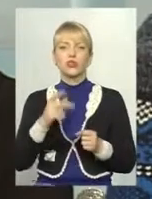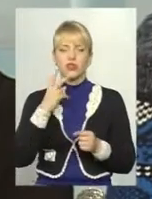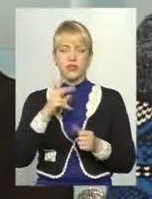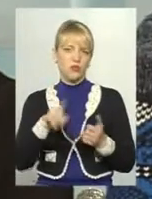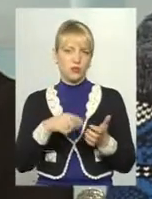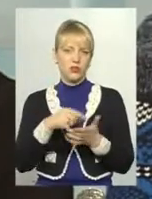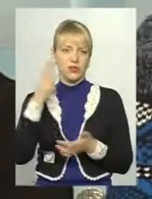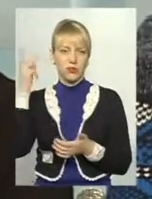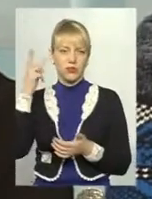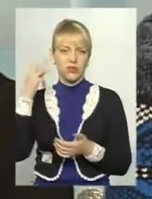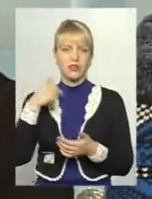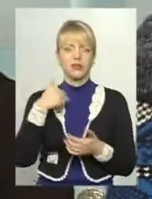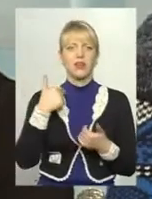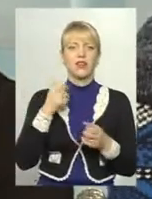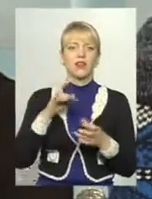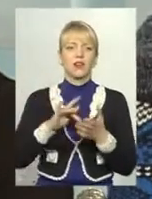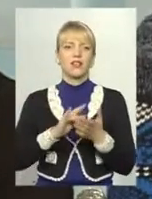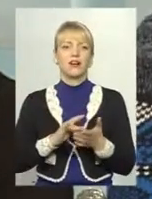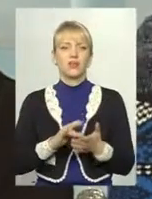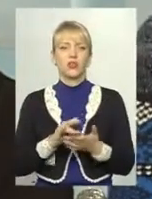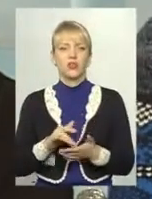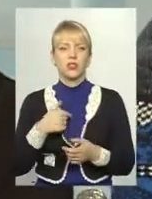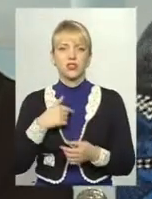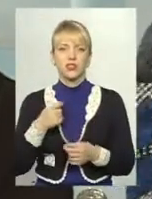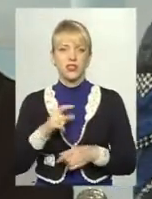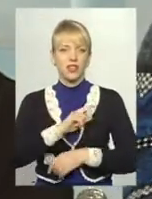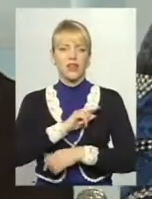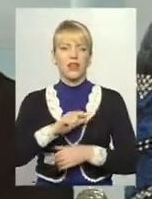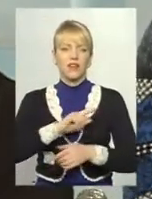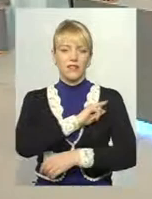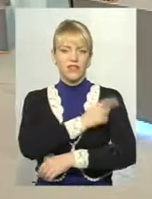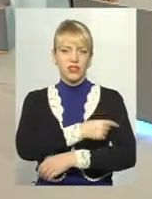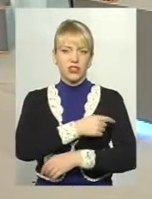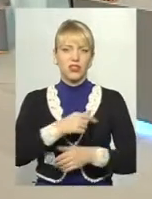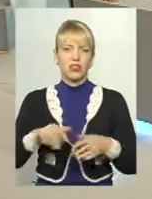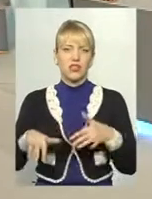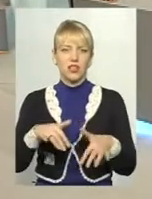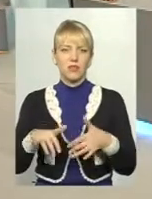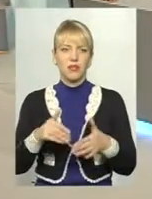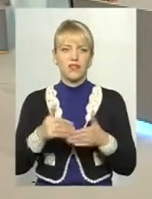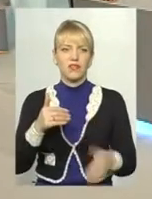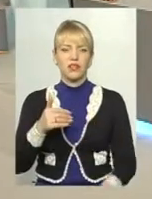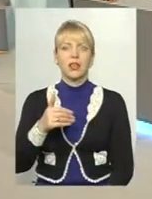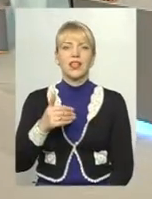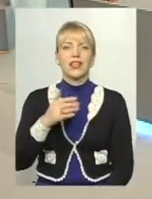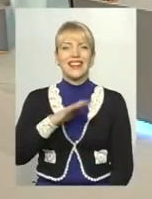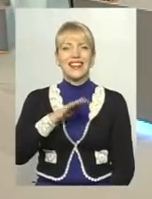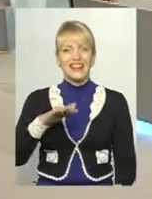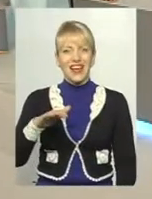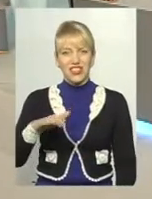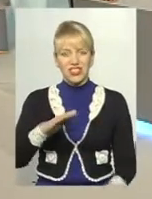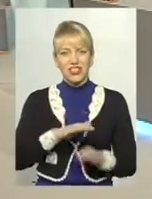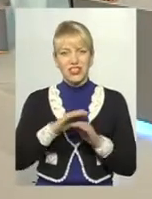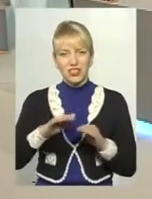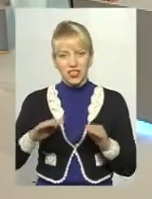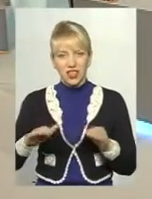Хмельницькому? От так от, ми вже зараз, так як туристи, фізично дуже слабкі, починаємо від половини, від дитячого світу. Раніше починали від колишнього